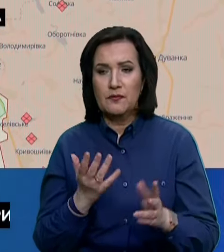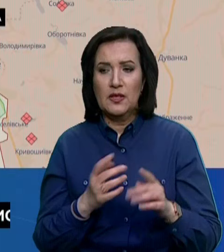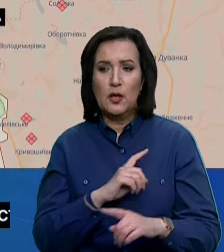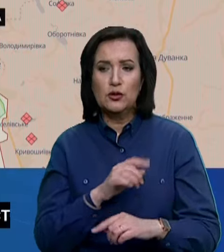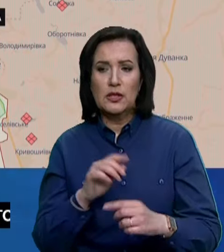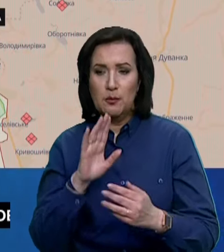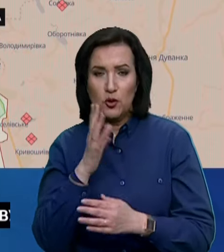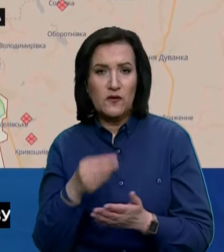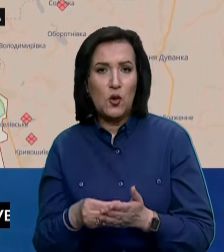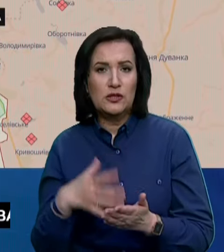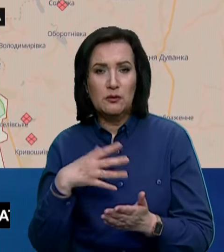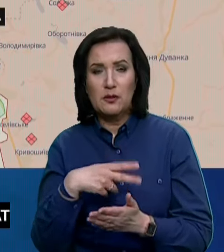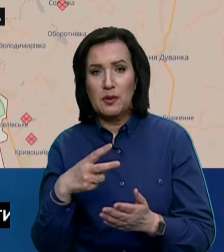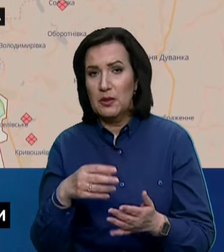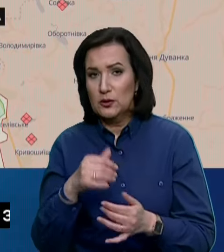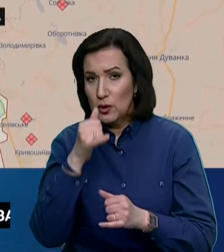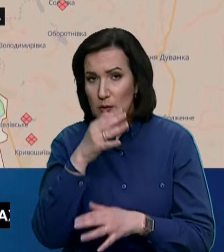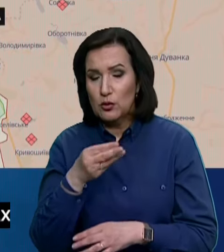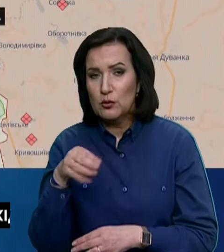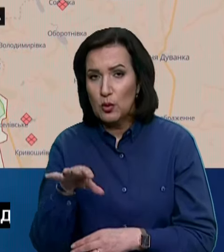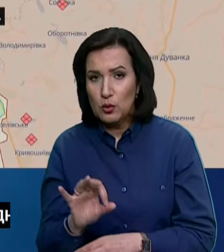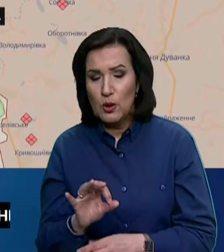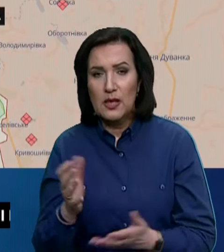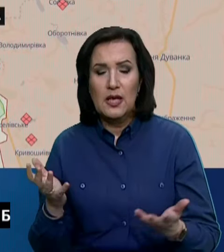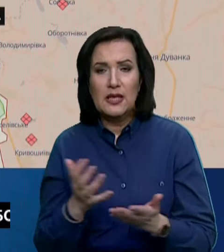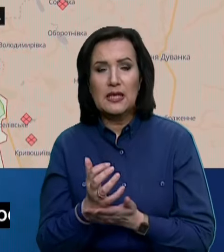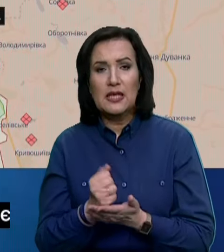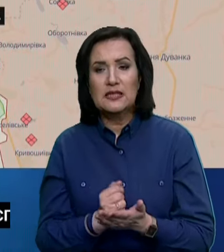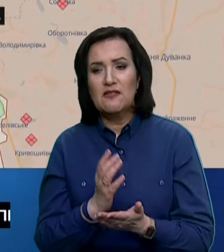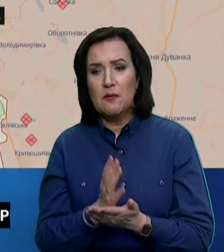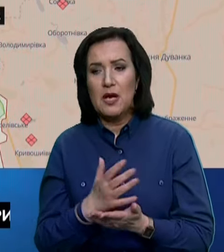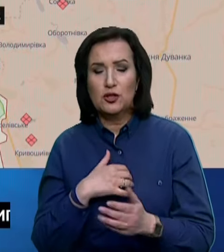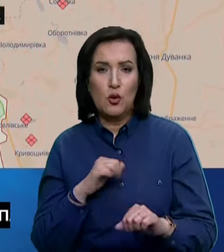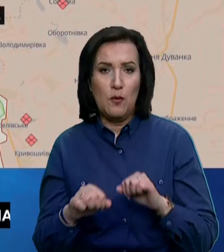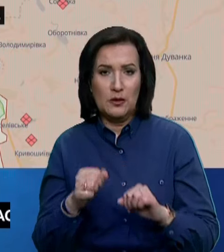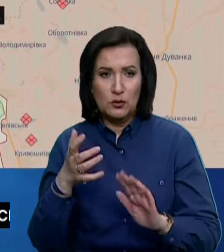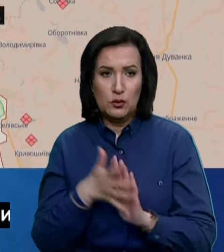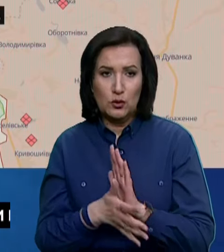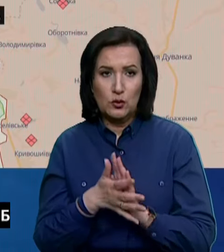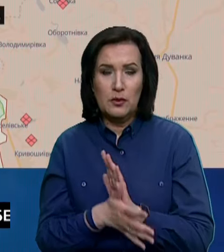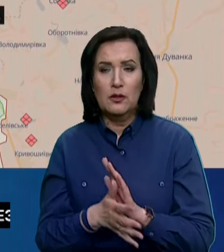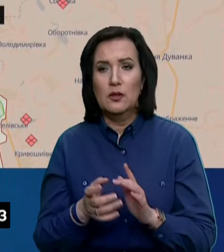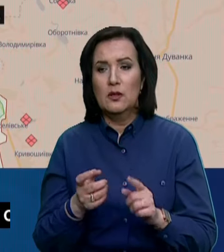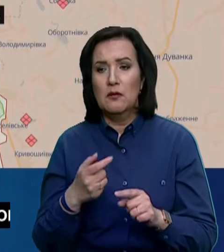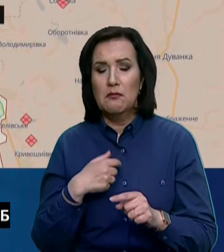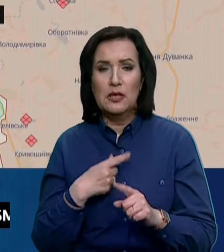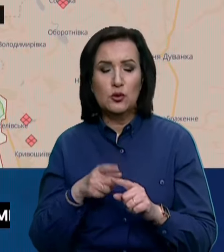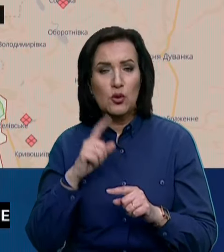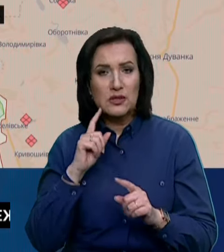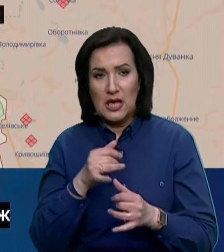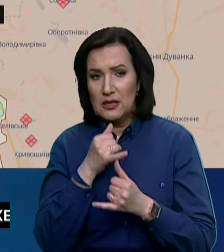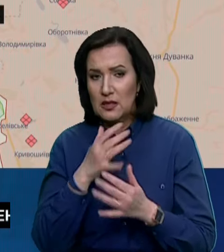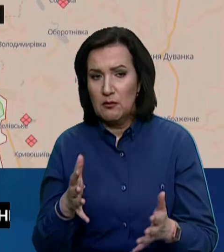сили противника оцінити приблизно ми можемо, то які резерви має наше командування, зрозуміло, ми цього знати не